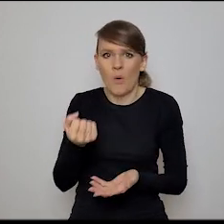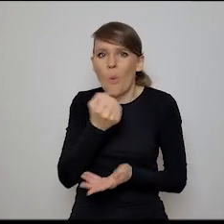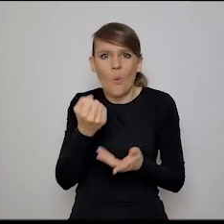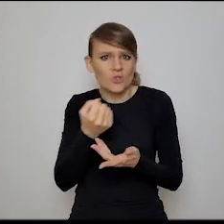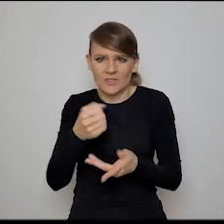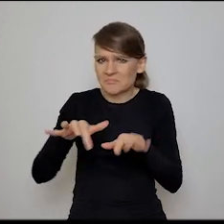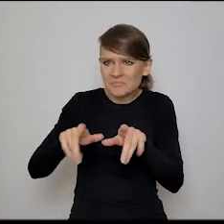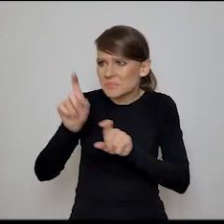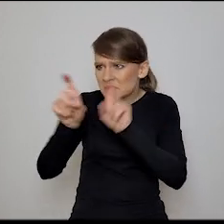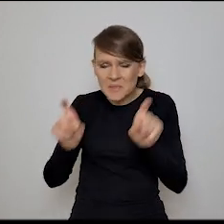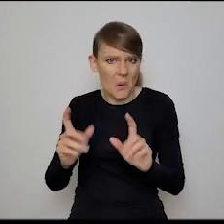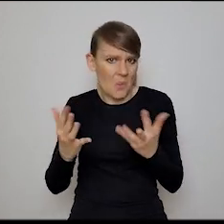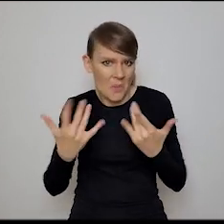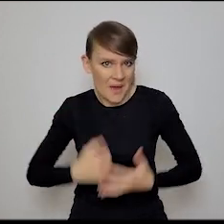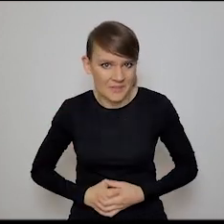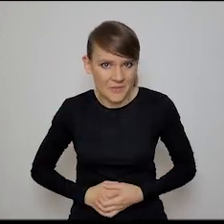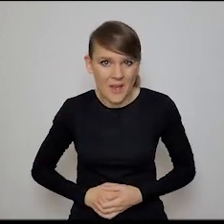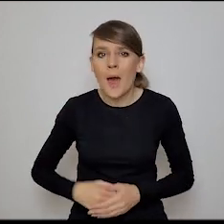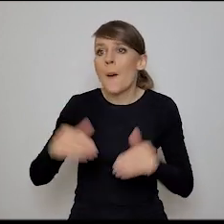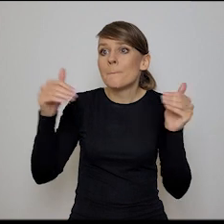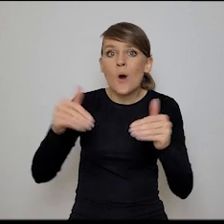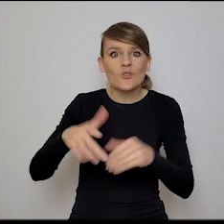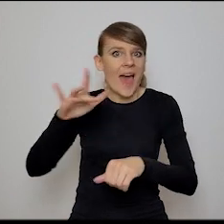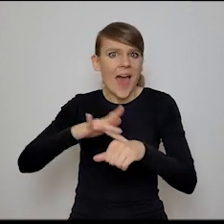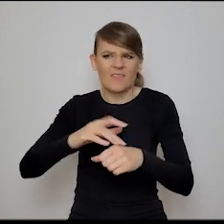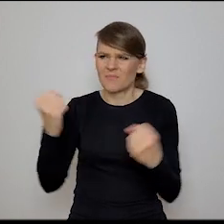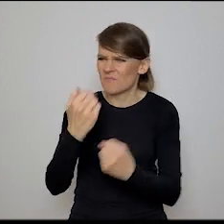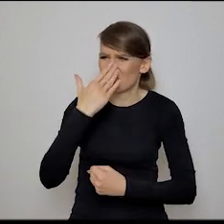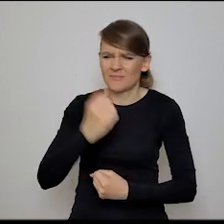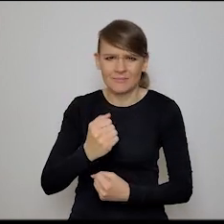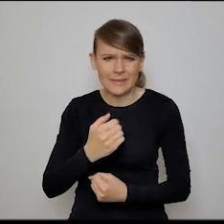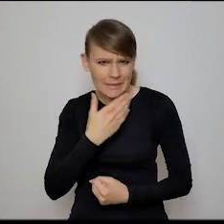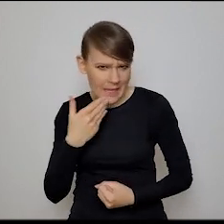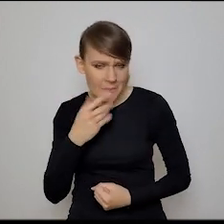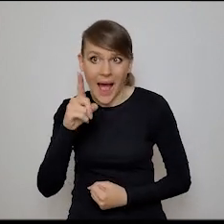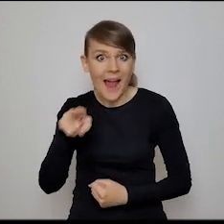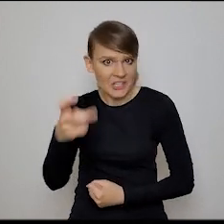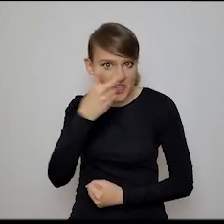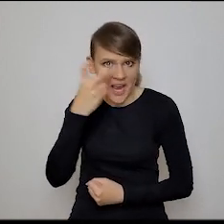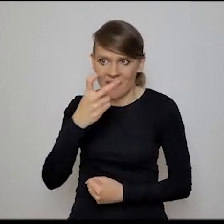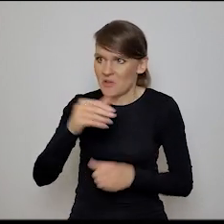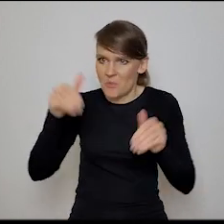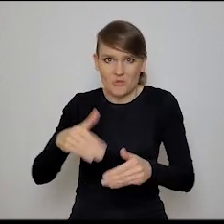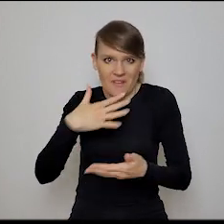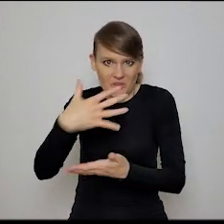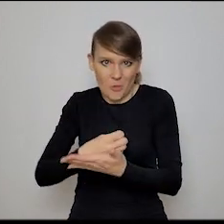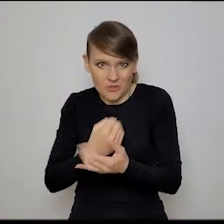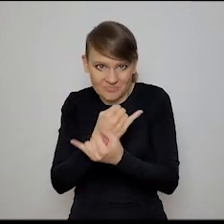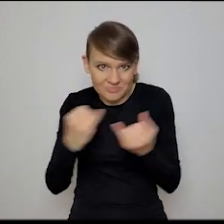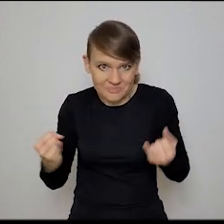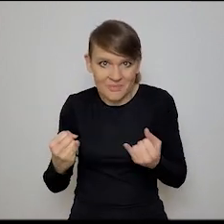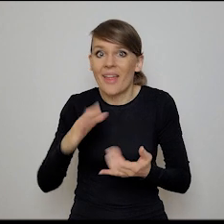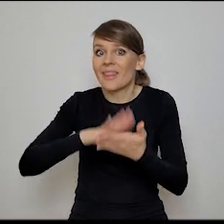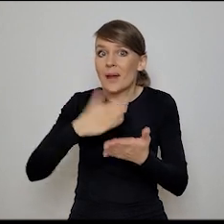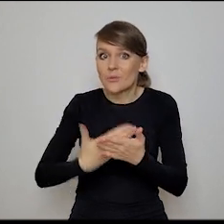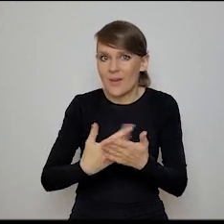tak bym powiedziała, może nie dadzą najbardziej spektakularnych efektów, ale są bardzo ciekawe do wykorzystania. Mówię tutaj na